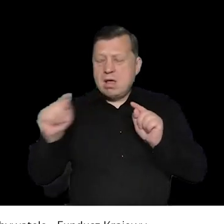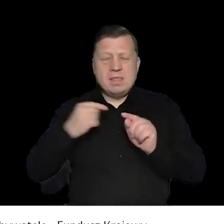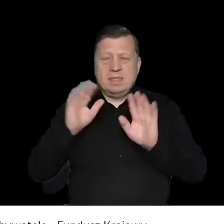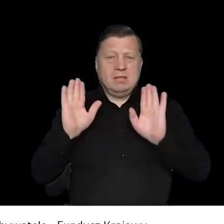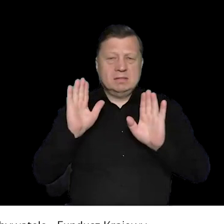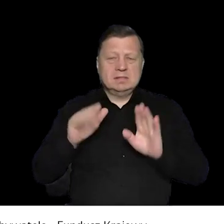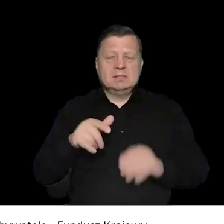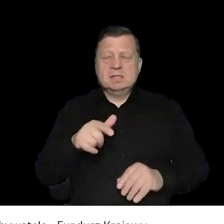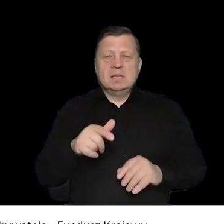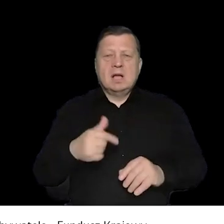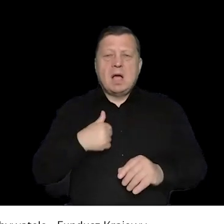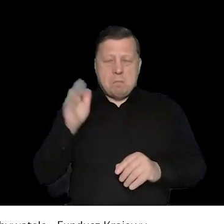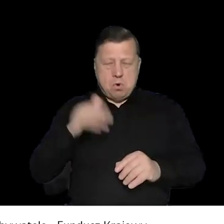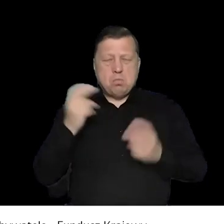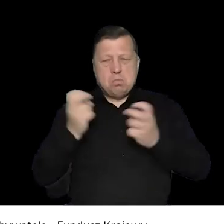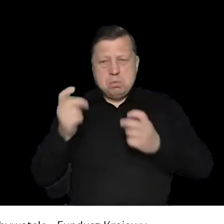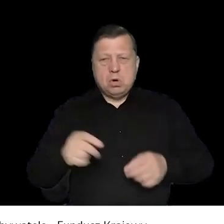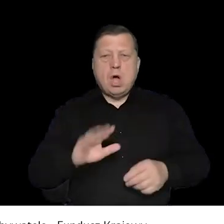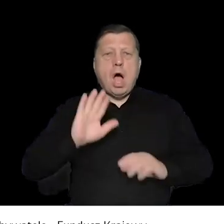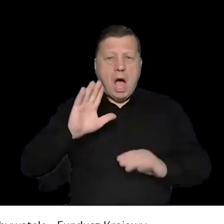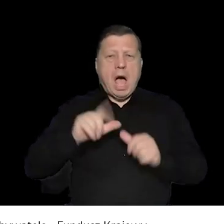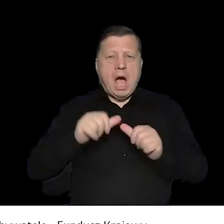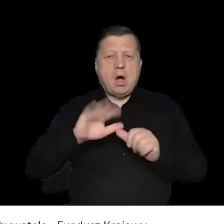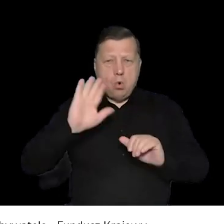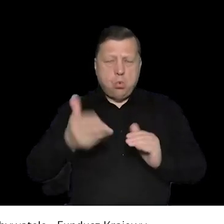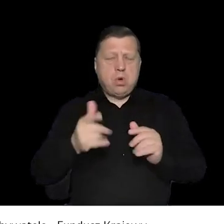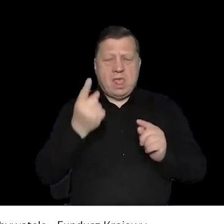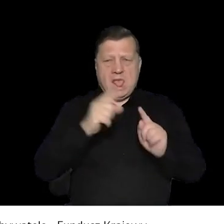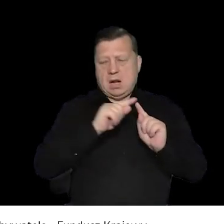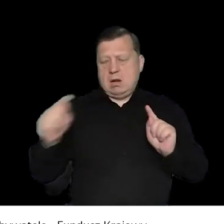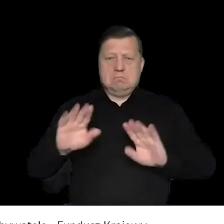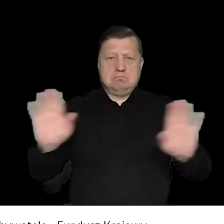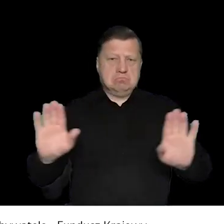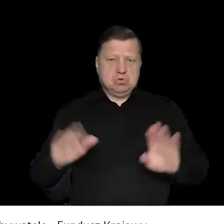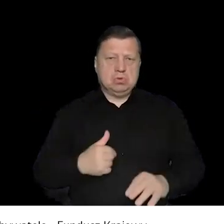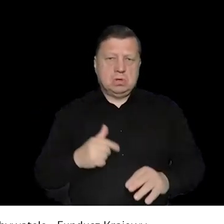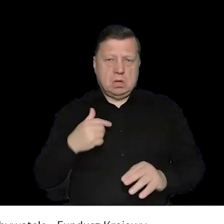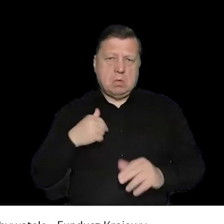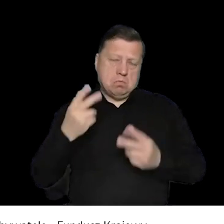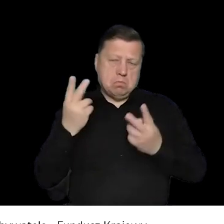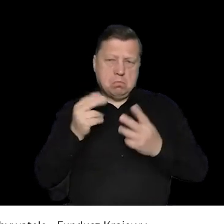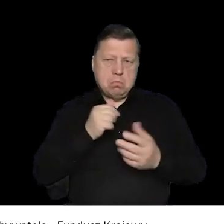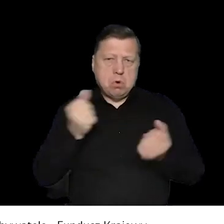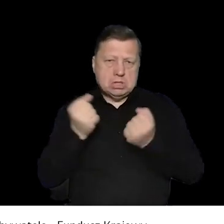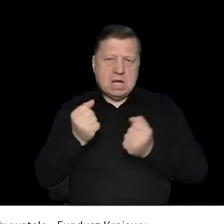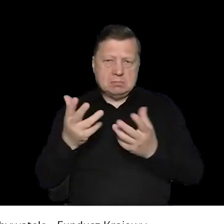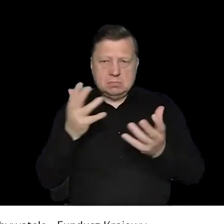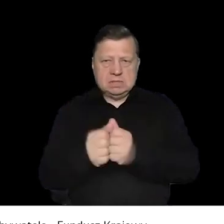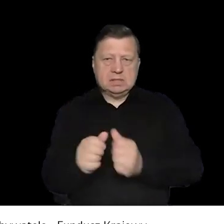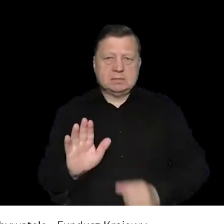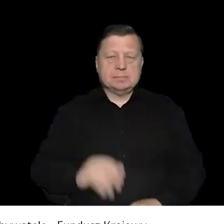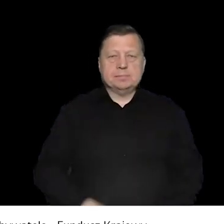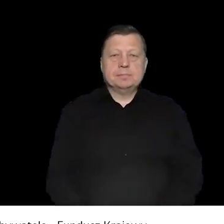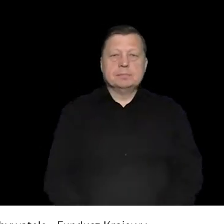kruczek. Znaczy, nie dokładnie tak, bo ja mogę oczywiście znaleźć ten zapis, bo to jest dosłownie jedno zdanie.